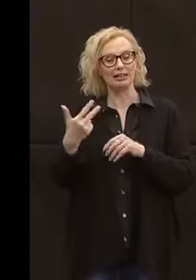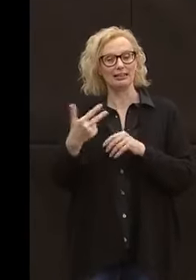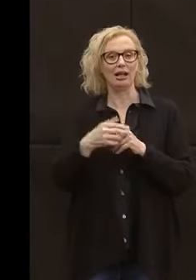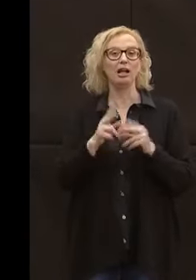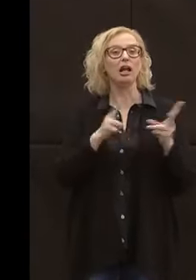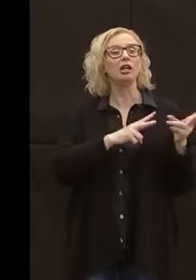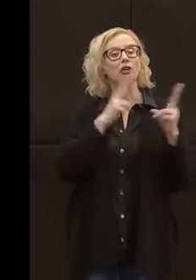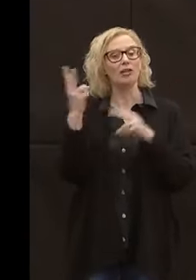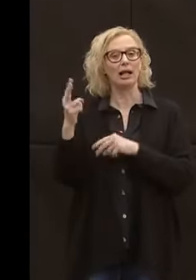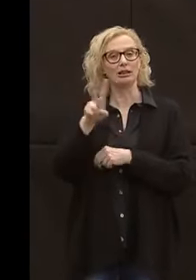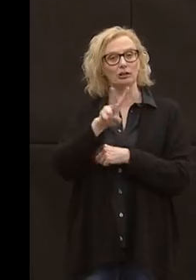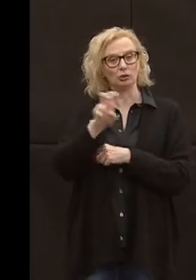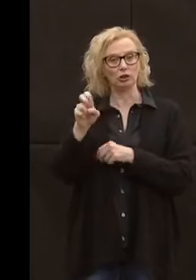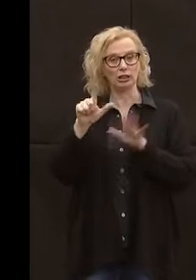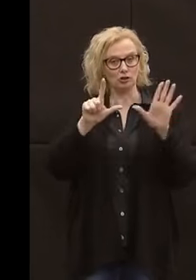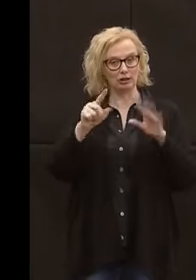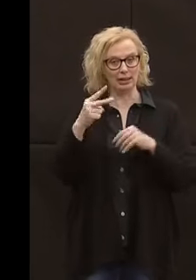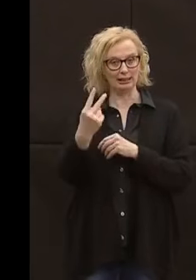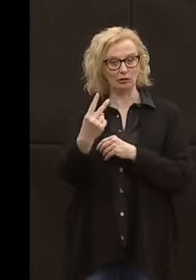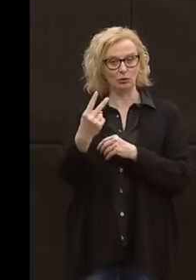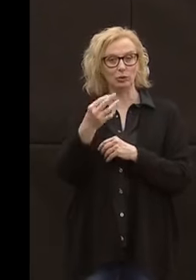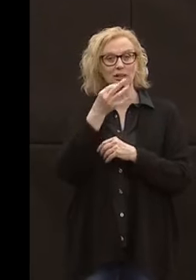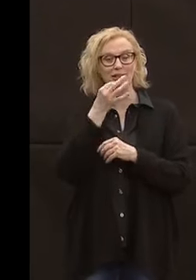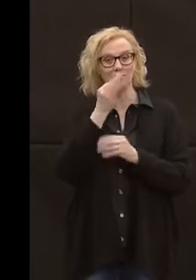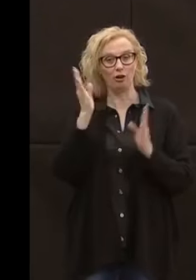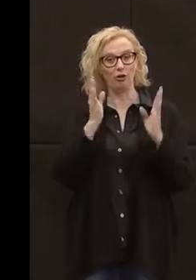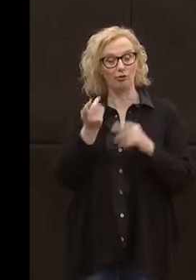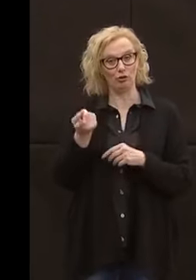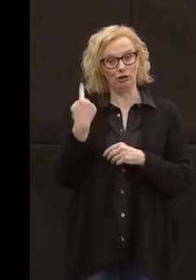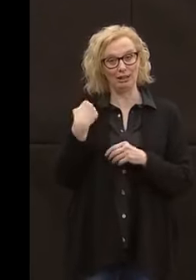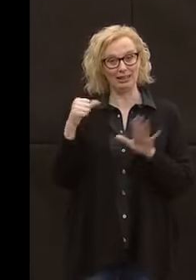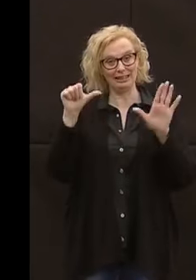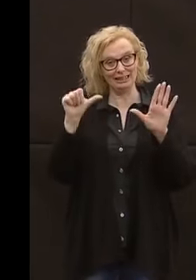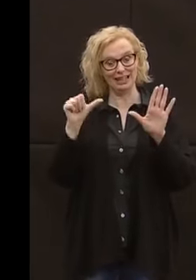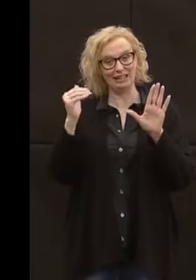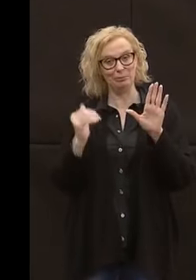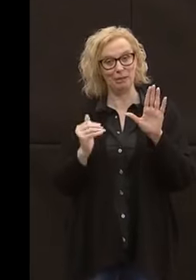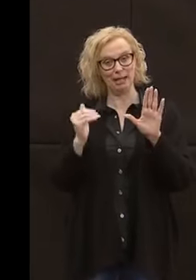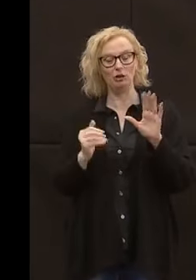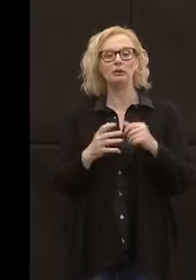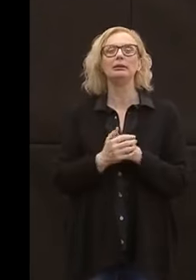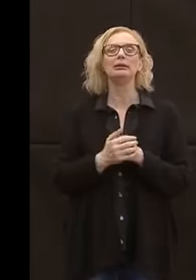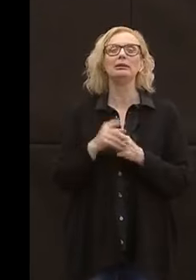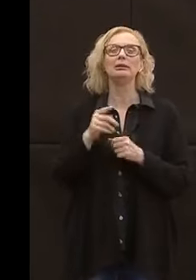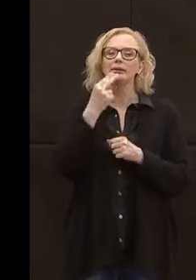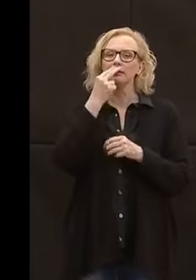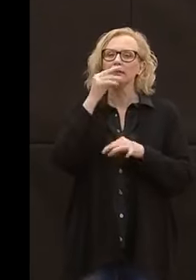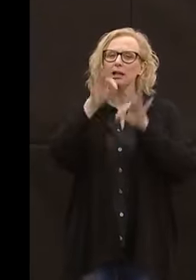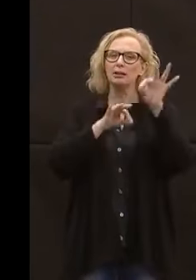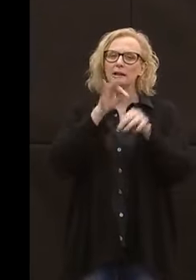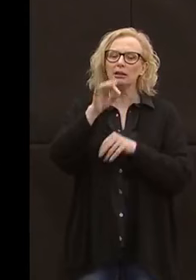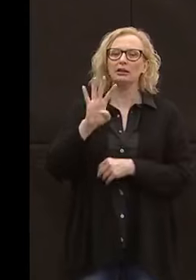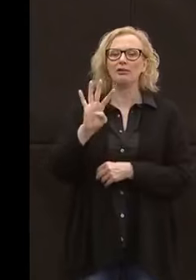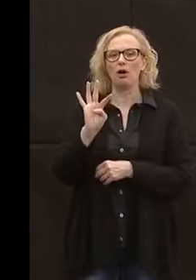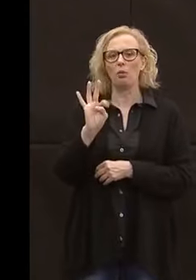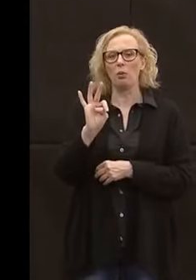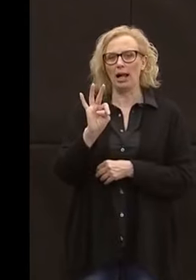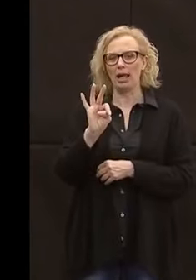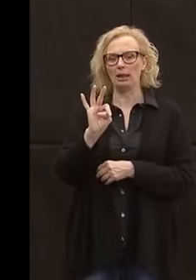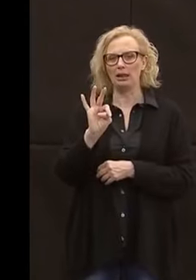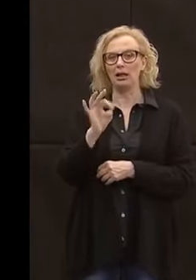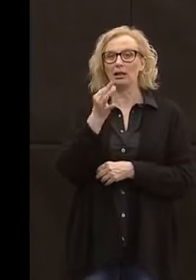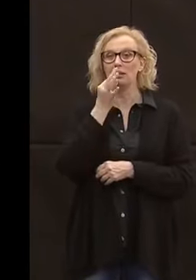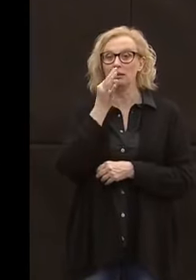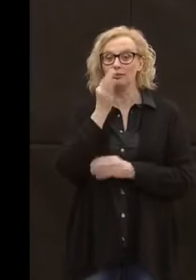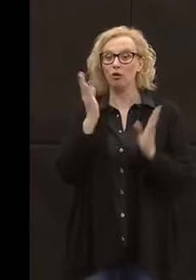ospedale sono 272 meno 6 rispetto appunto a ieri e in terapia intensiva abbiamo 40 persone